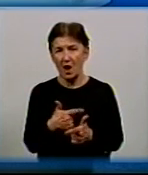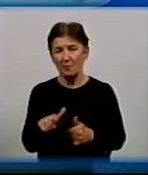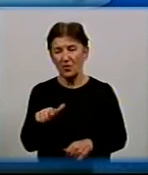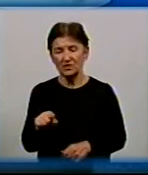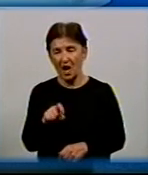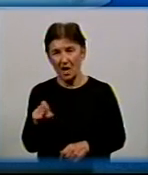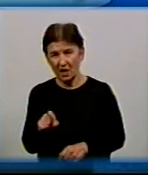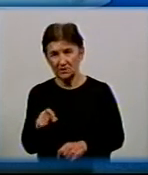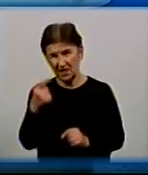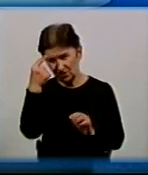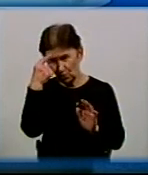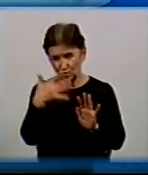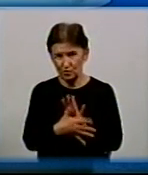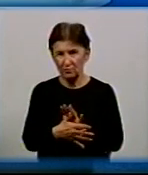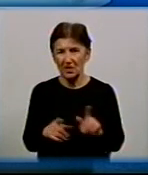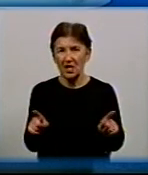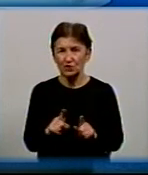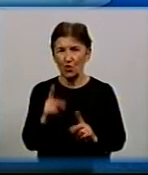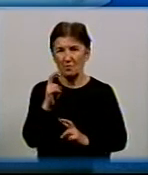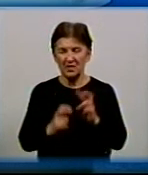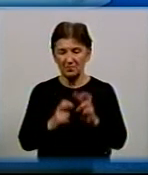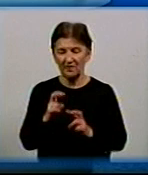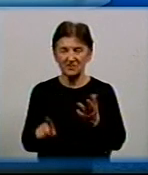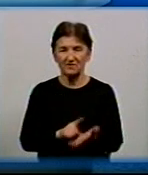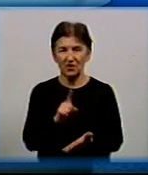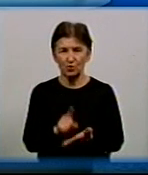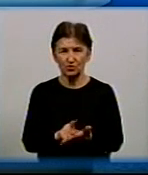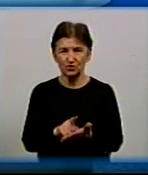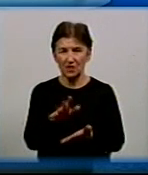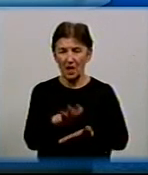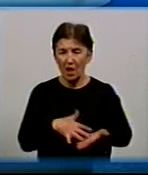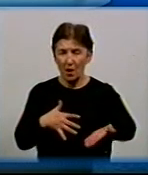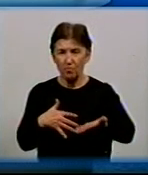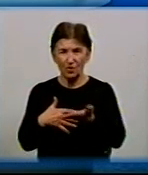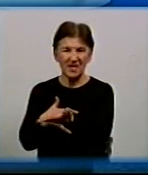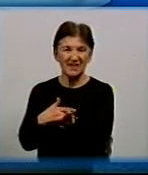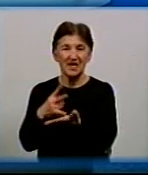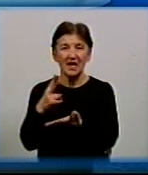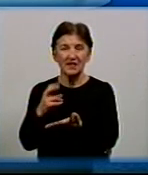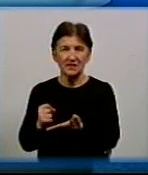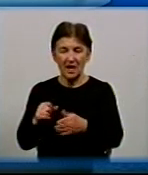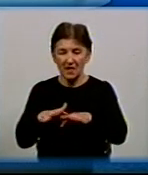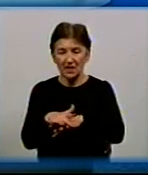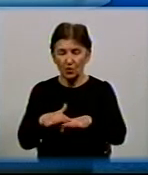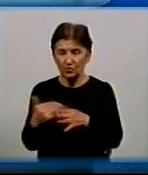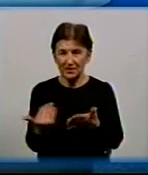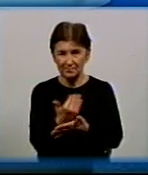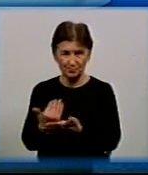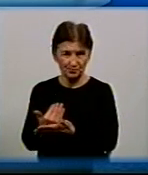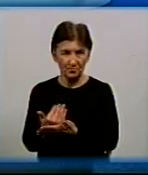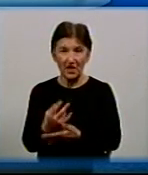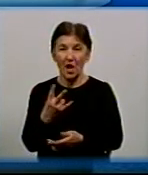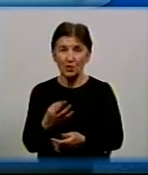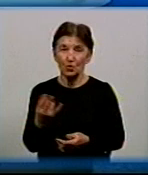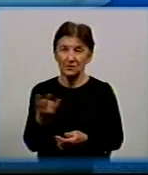газу, зрозуміло, що підприємство повинно звернутися і подати розрахунки на економічно обґрунтований тариф. Але ж знову до